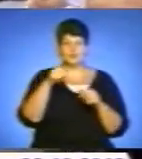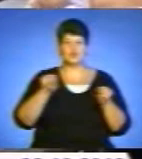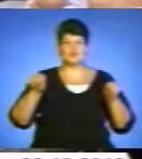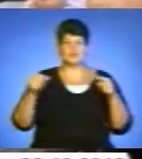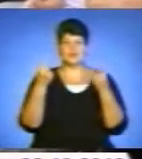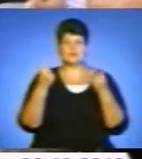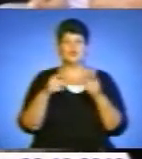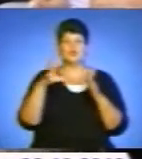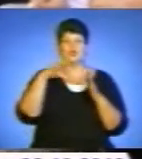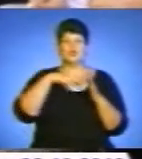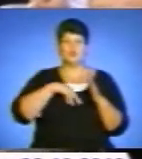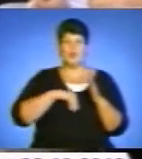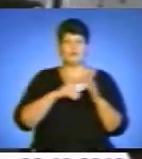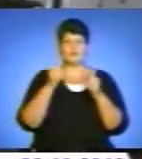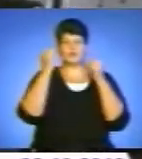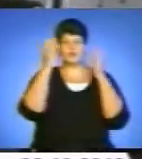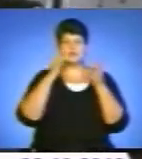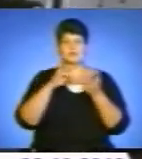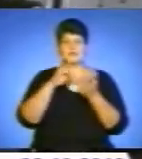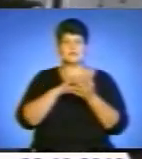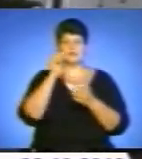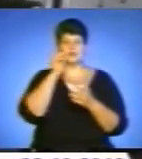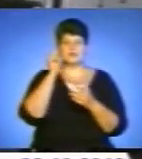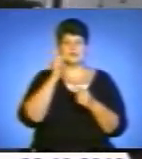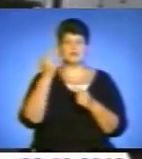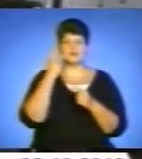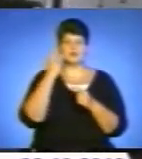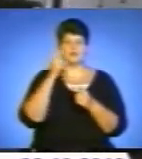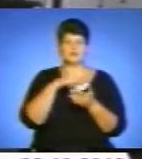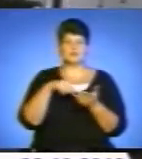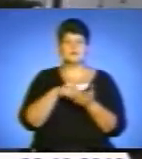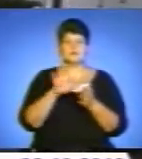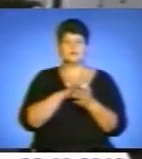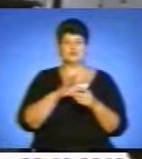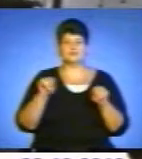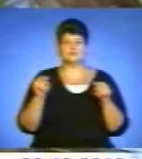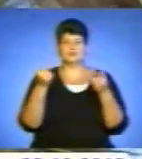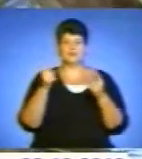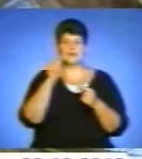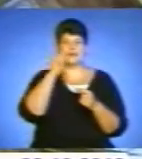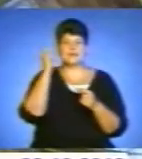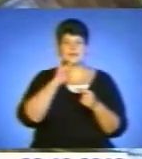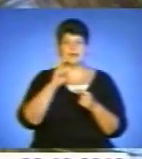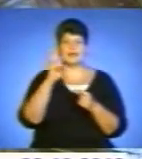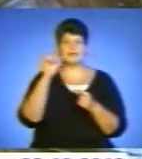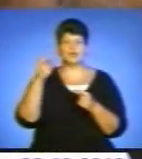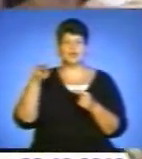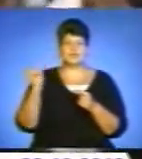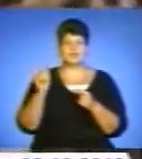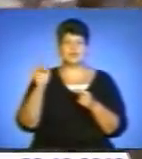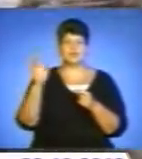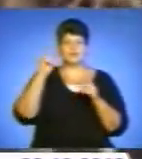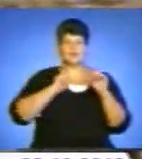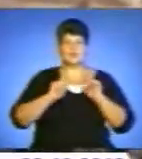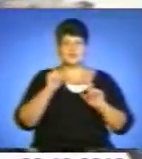духовний та культурний центр для українців. У Вічному місті було засновано Український католицький університет. При ньому збудовано храм,